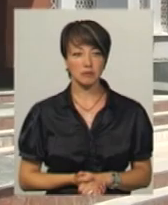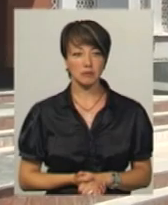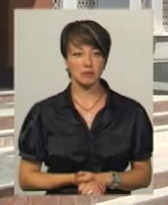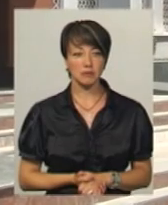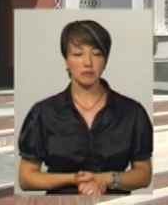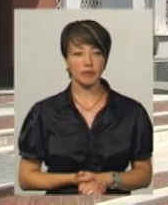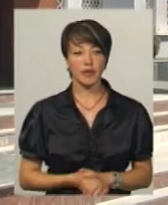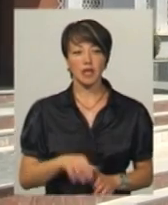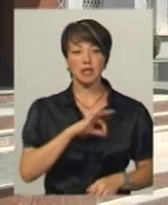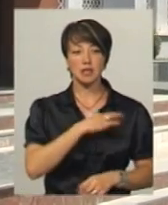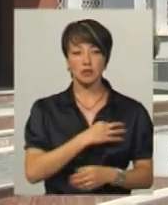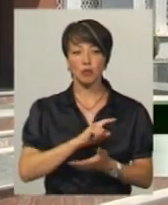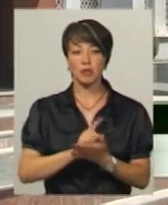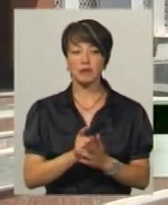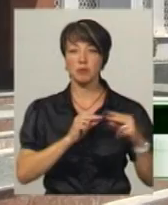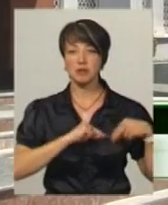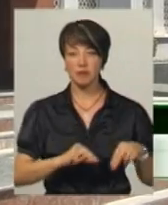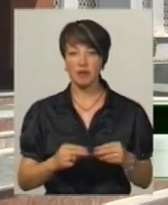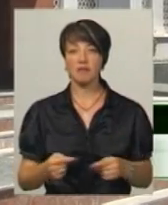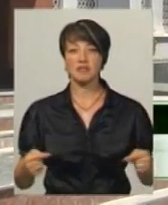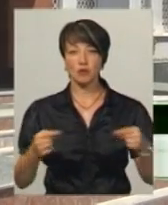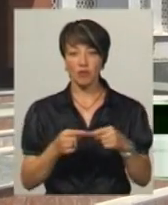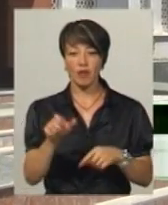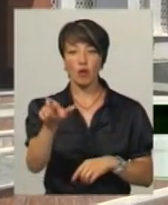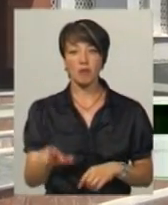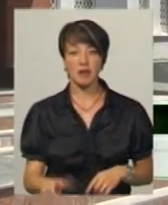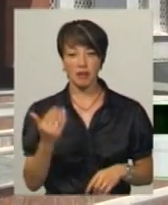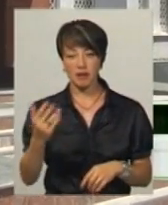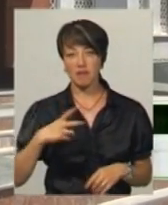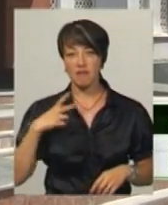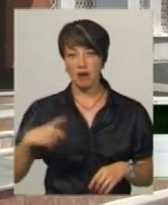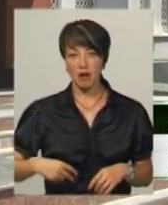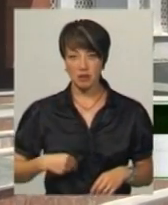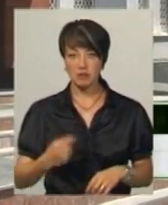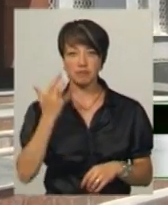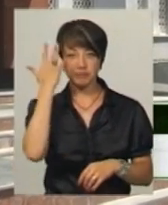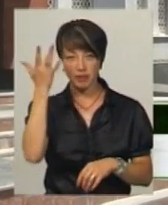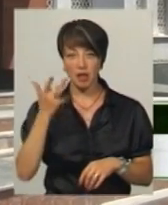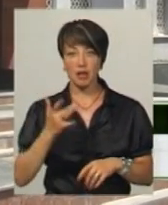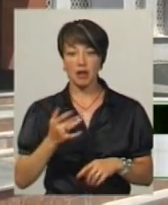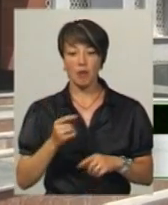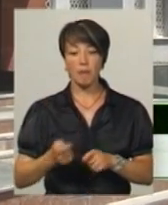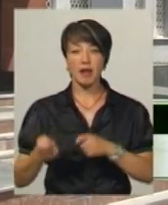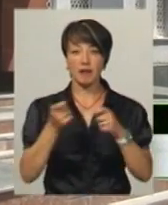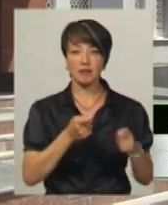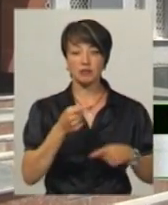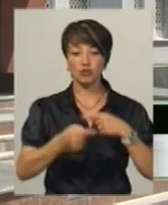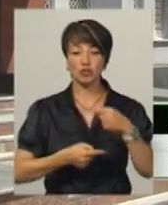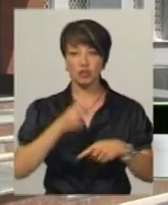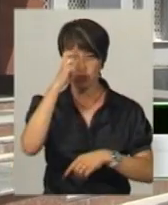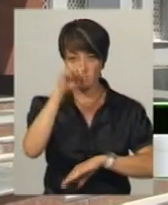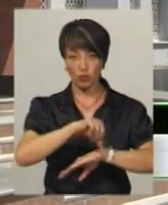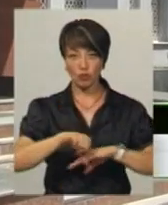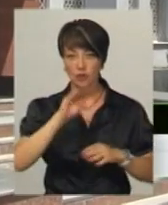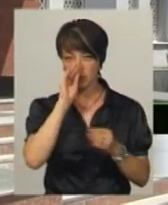Слідчі та оперативні працівники встановили громадянина Франції, який мав намір вивезти через державний кордон України з